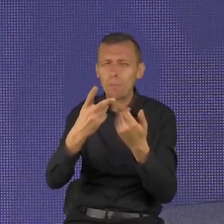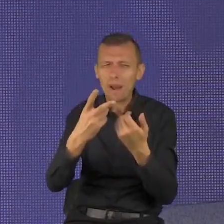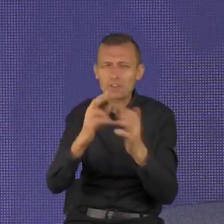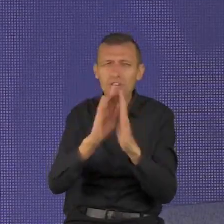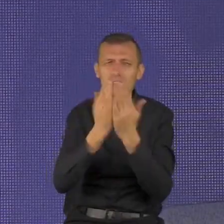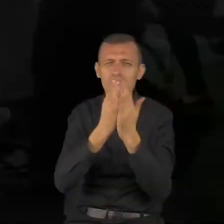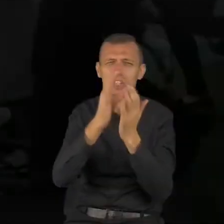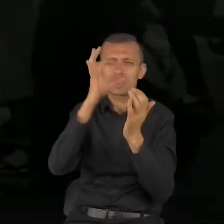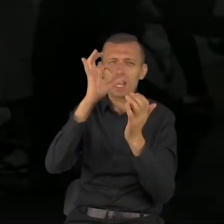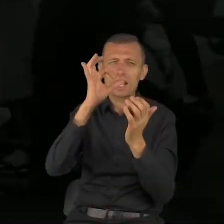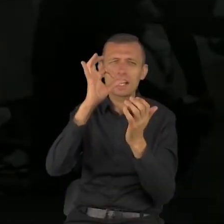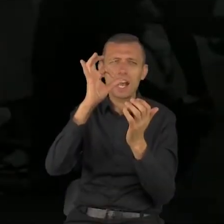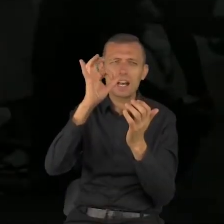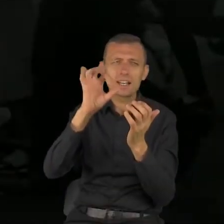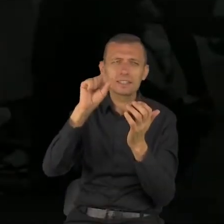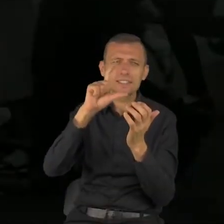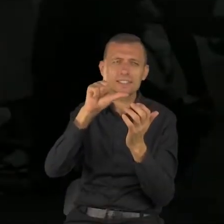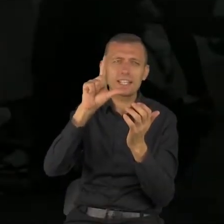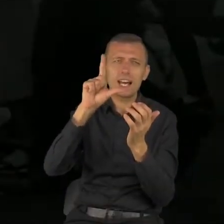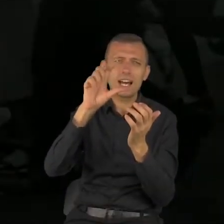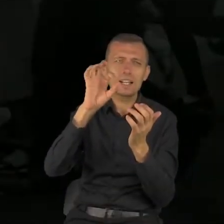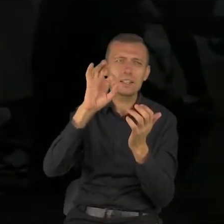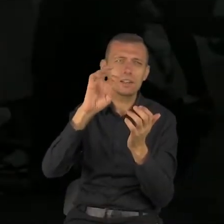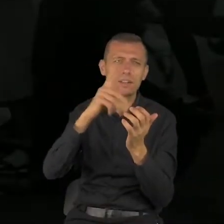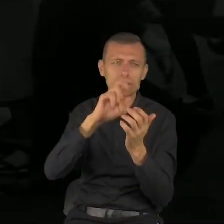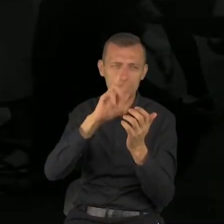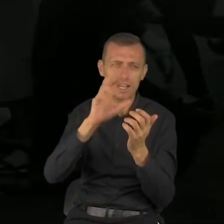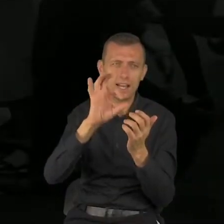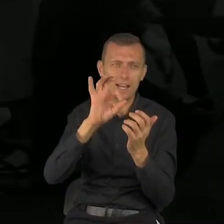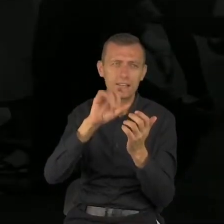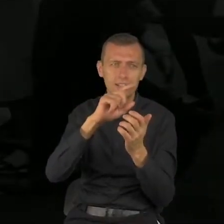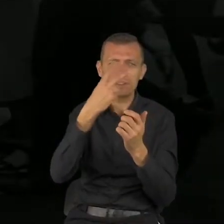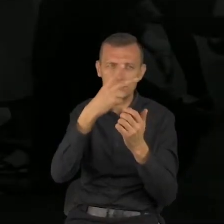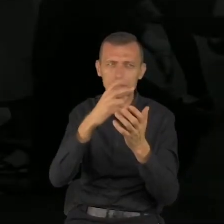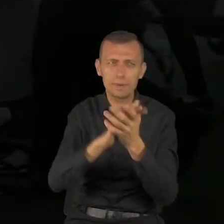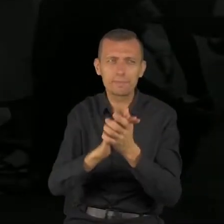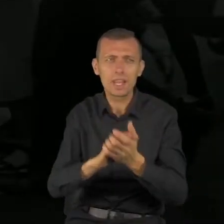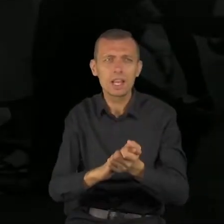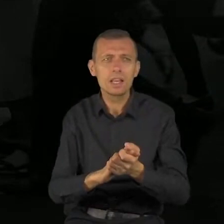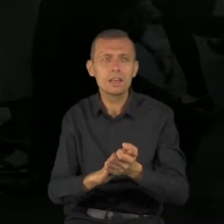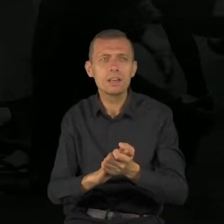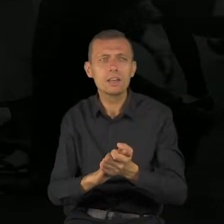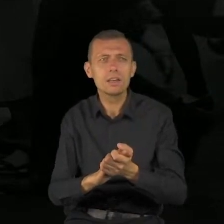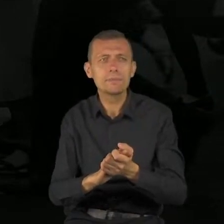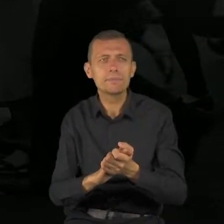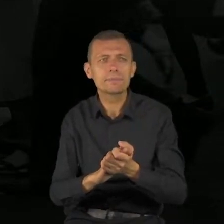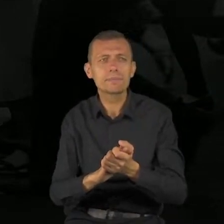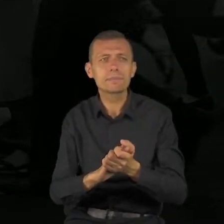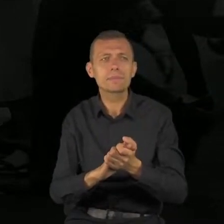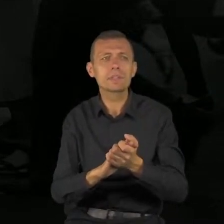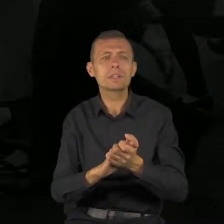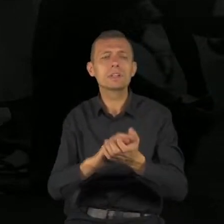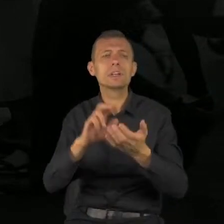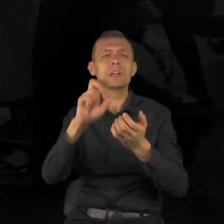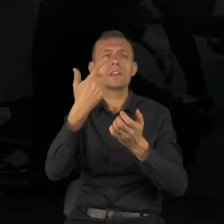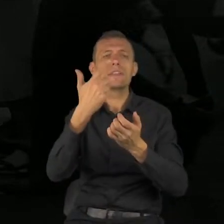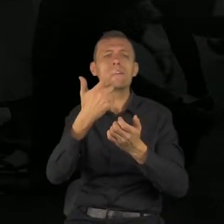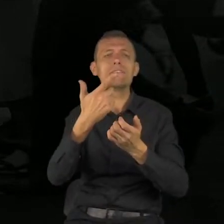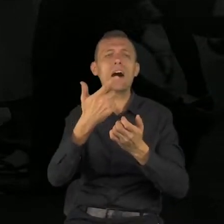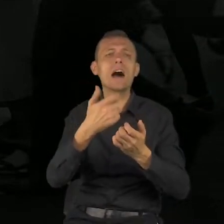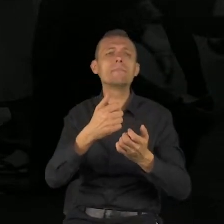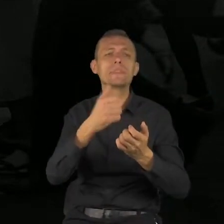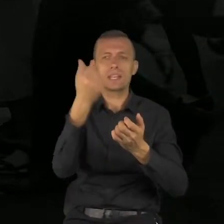wiersz. Lepiej jest mieć jedną garść, a przy tym spokój, niż dwie garście pełne,